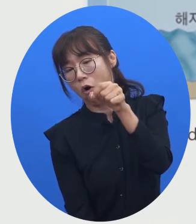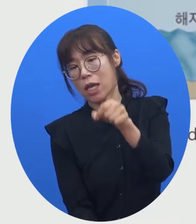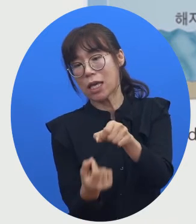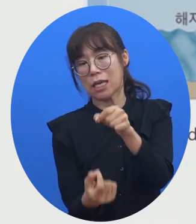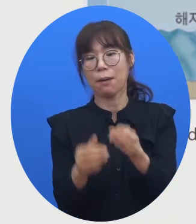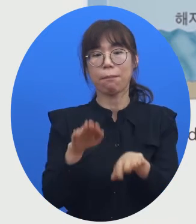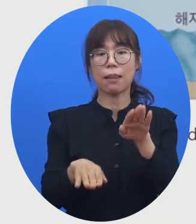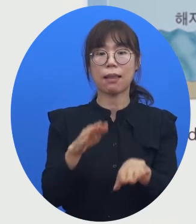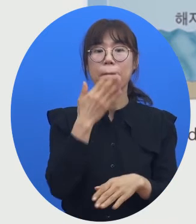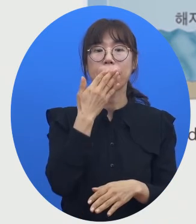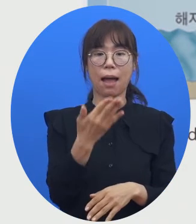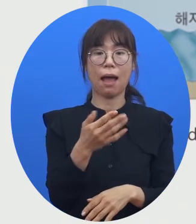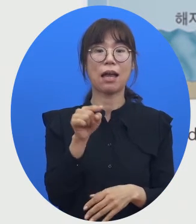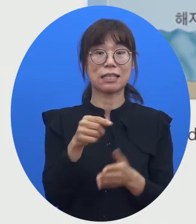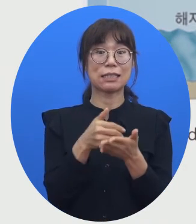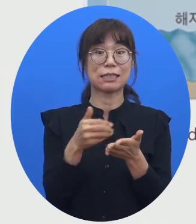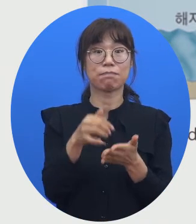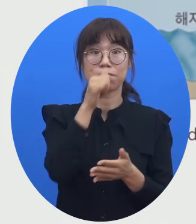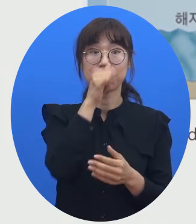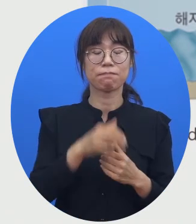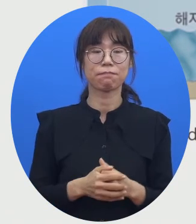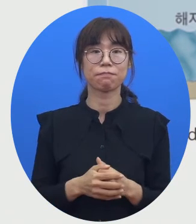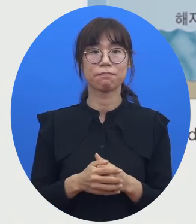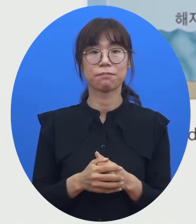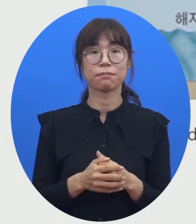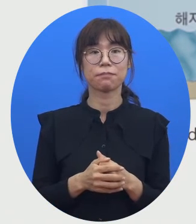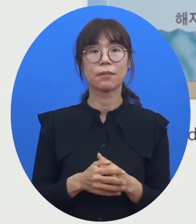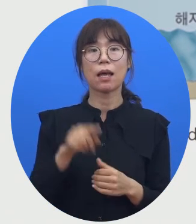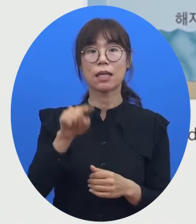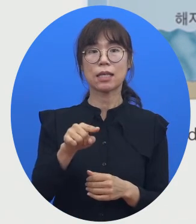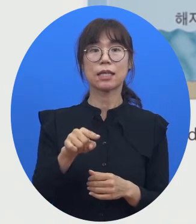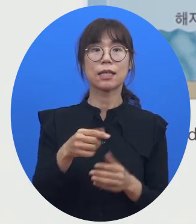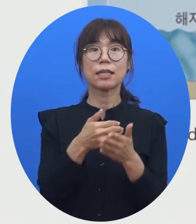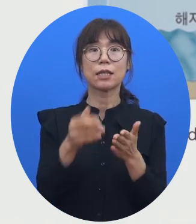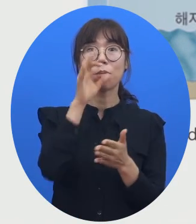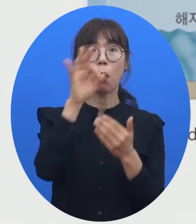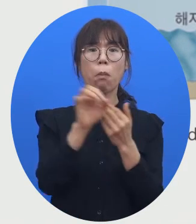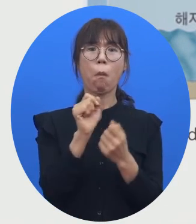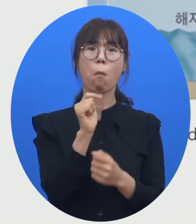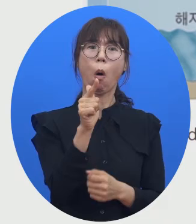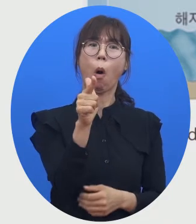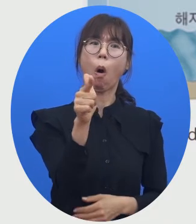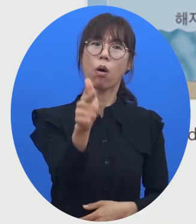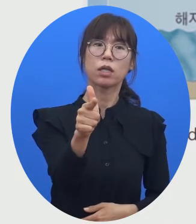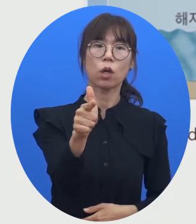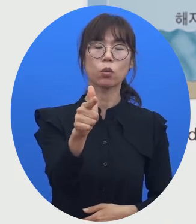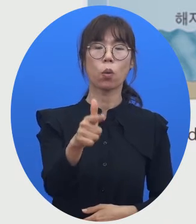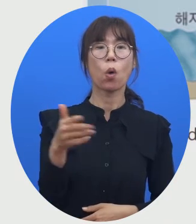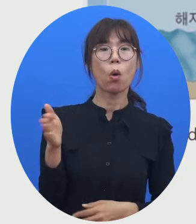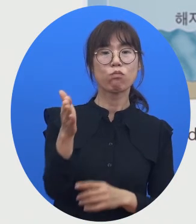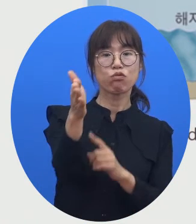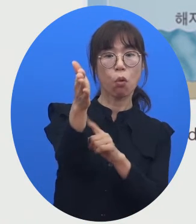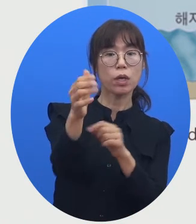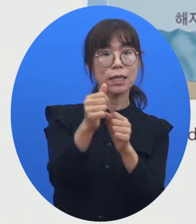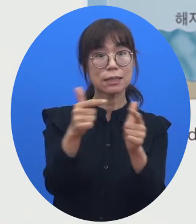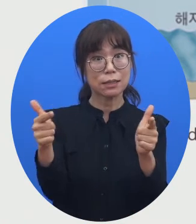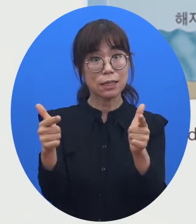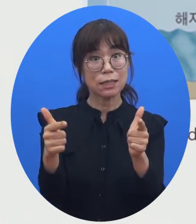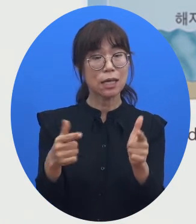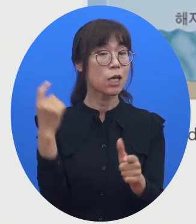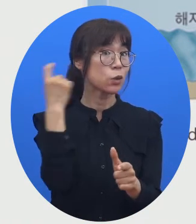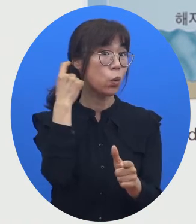것을 모식적으로 그려놓은 것인데요. 아까도 얘기했지만 멀리서도 돌고래들이 초음파를 이용해서